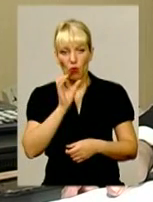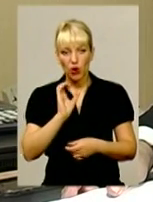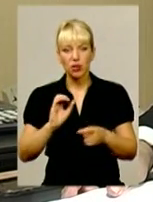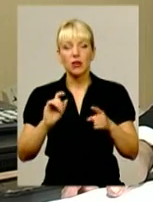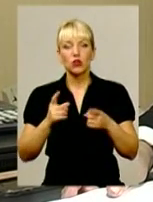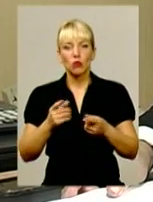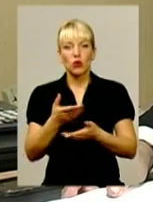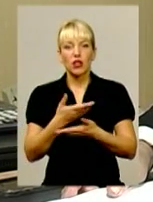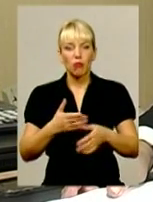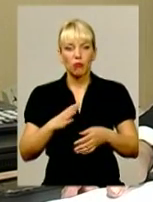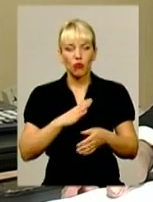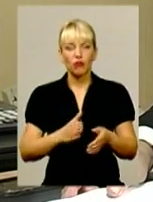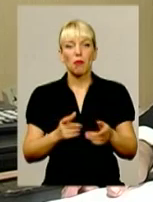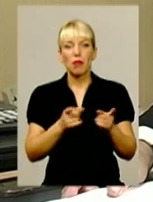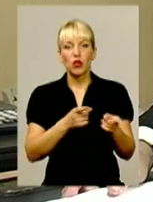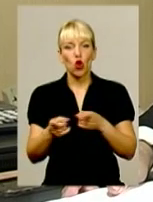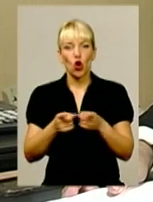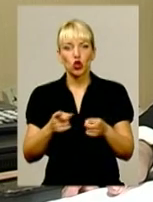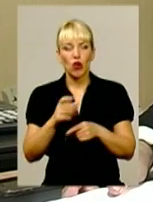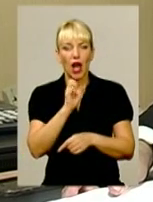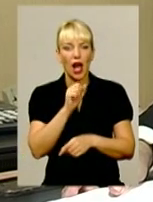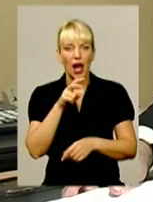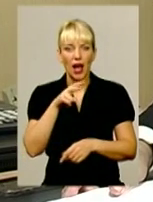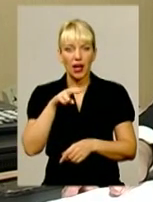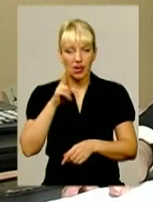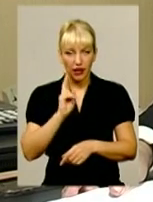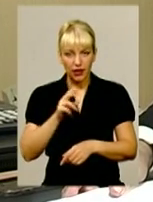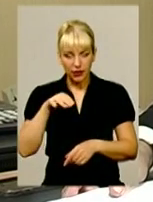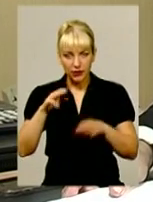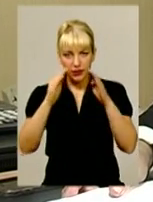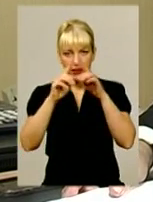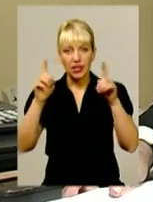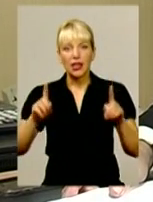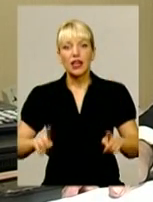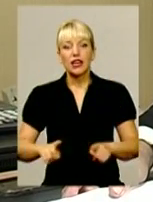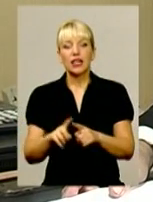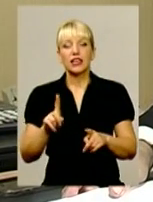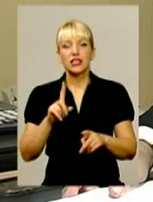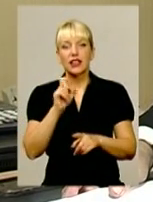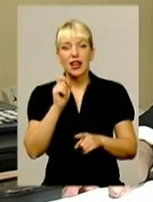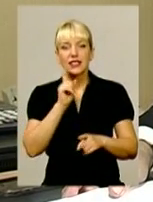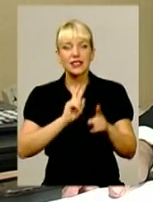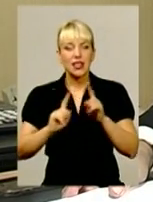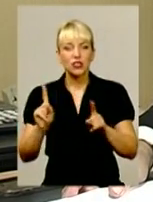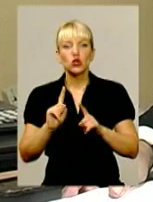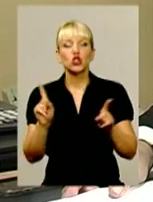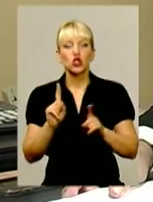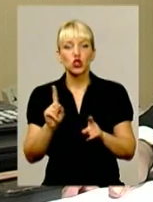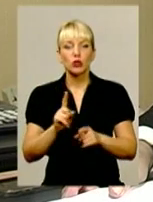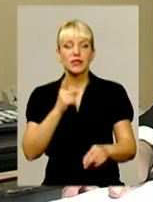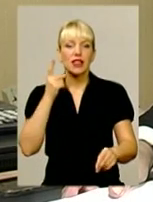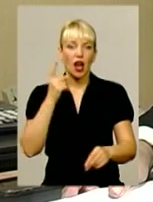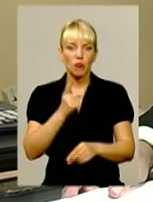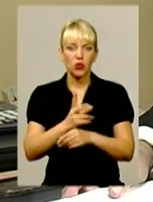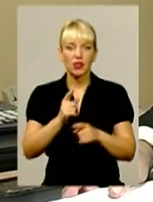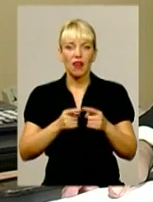підготовлений регуляторний акт. Це проєкт рішення на сесію з приводу того, щоб заборонити на відстані 50